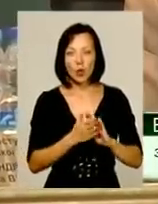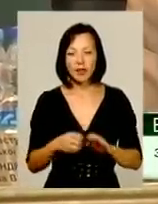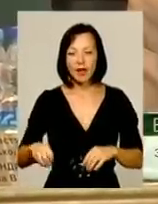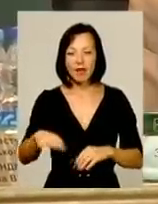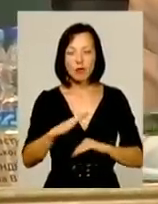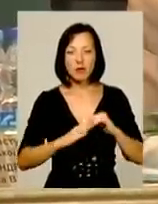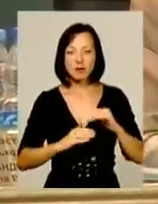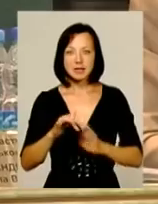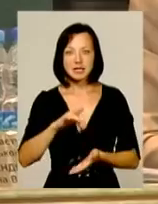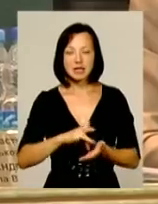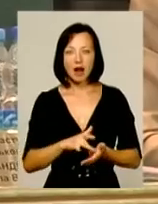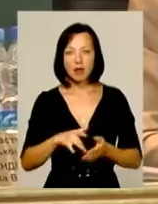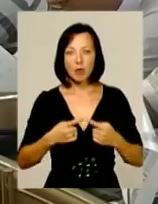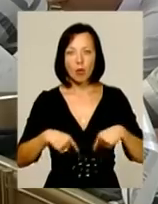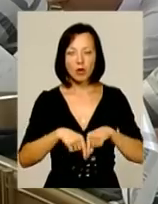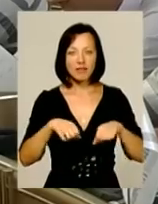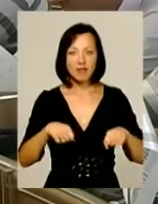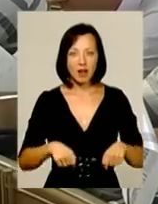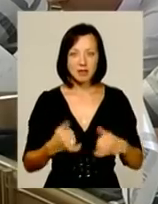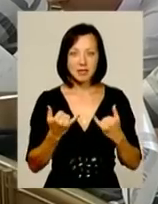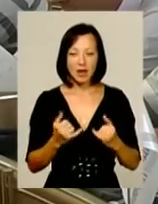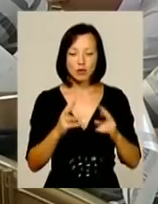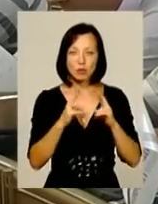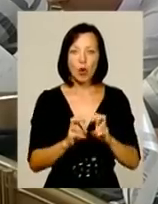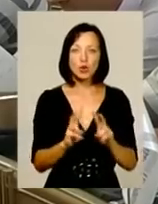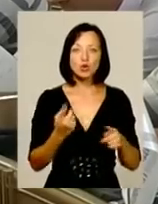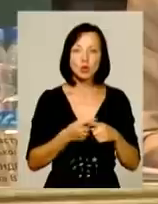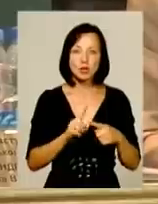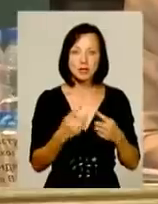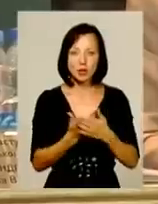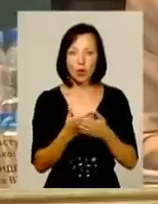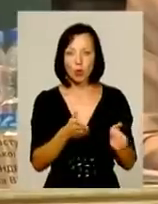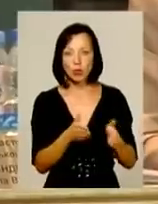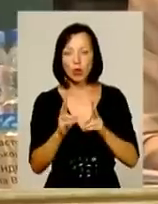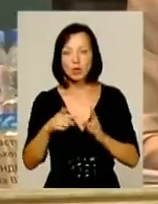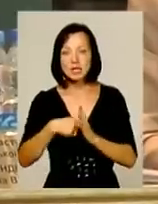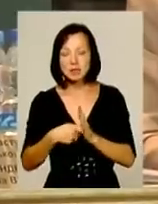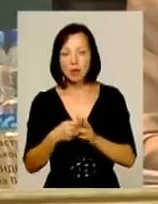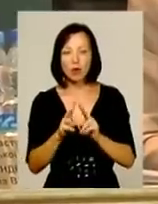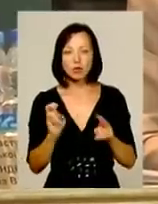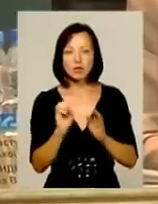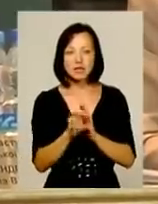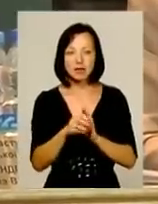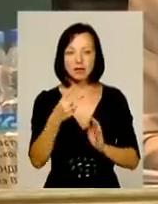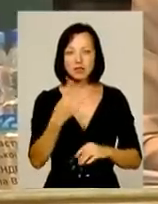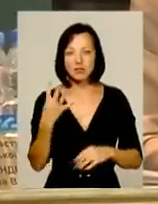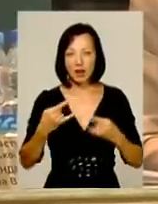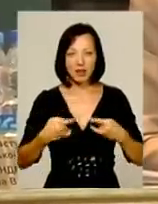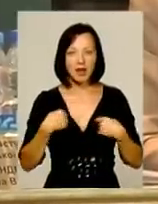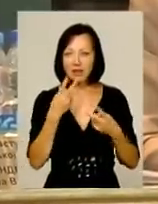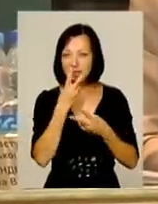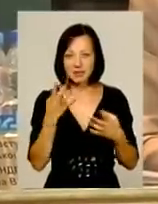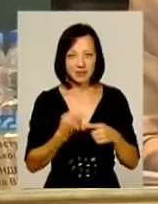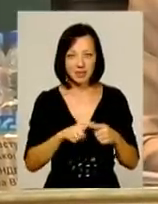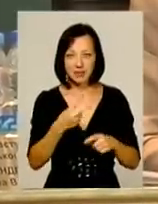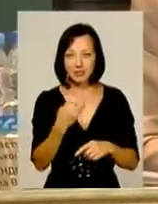центральними органами влади. Зараз розбирається, хто ці ролики готував, хто знімав, хто скинув на 24 канал. Я його не дивлюся,